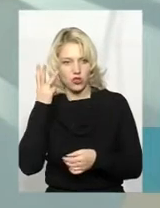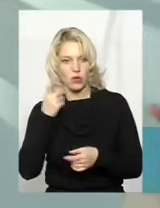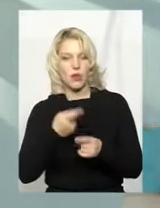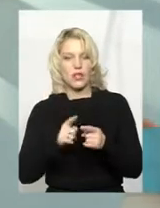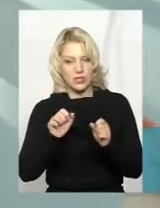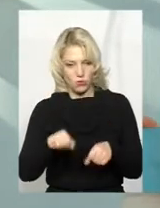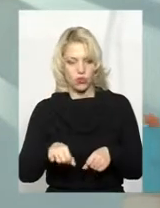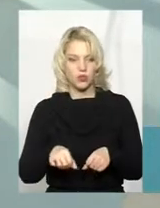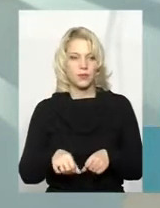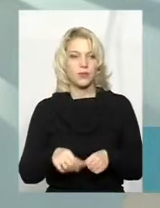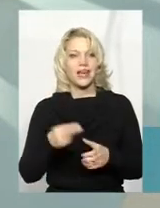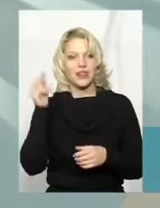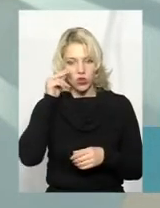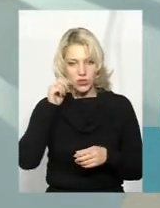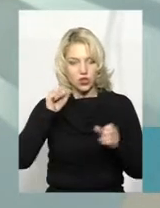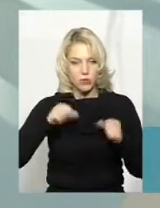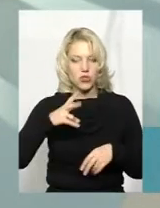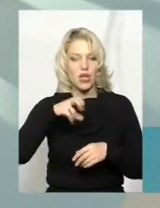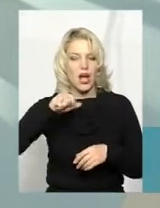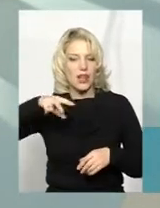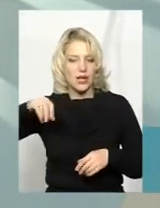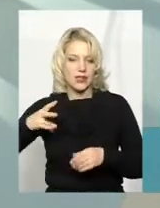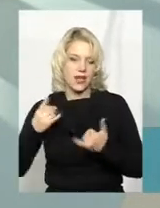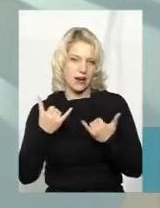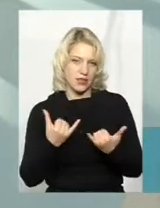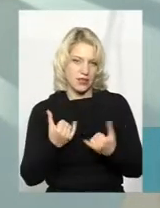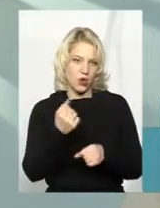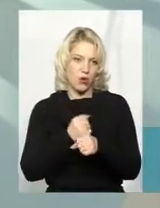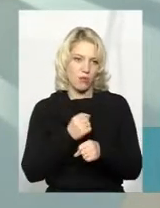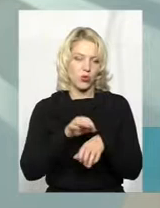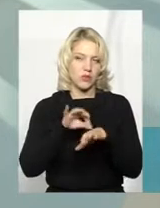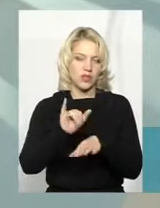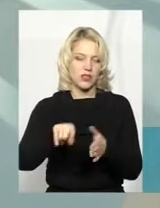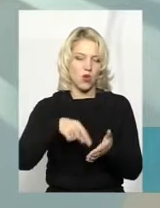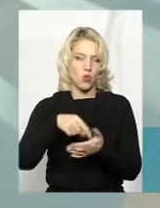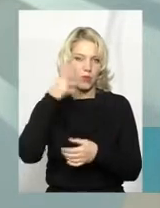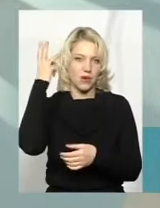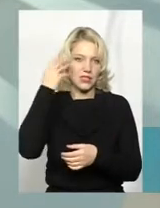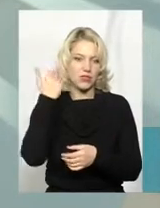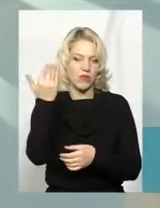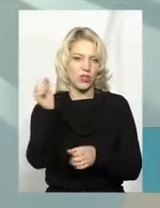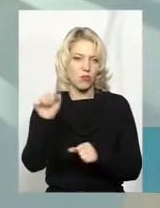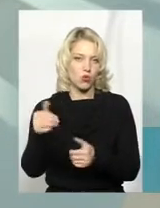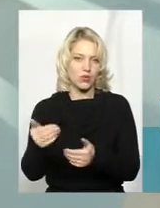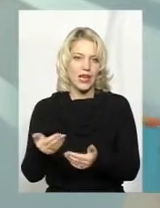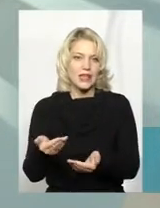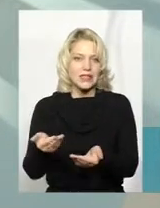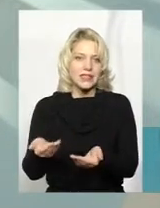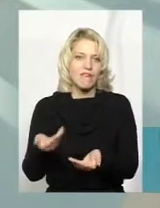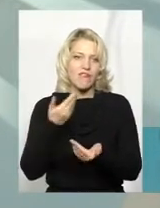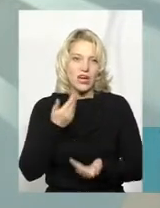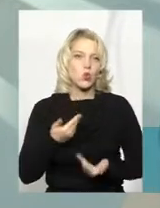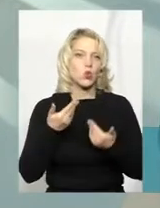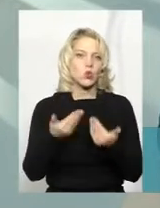Теоретично можуть, скажу чесно, але наразі робота ведеться у Хмельницькому. Вони можуть звернутися, наприклад, в